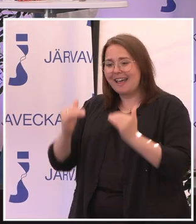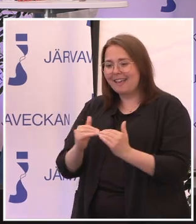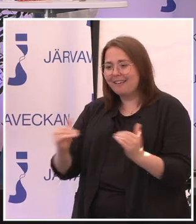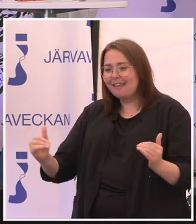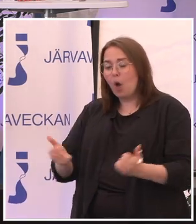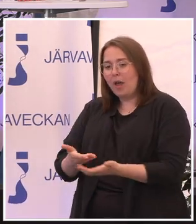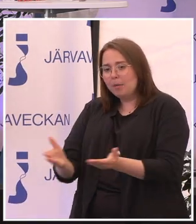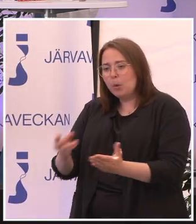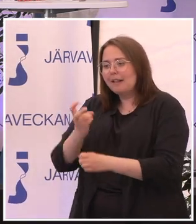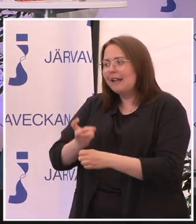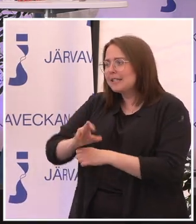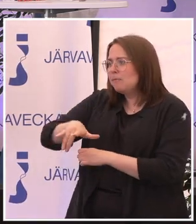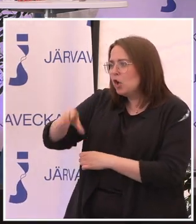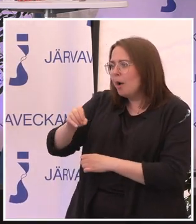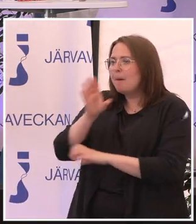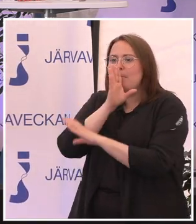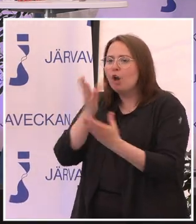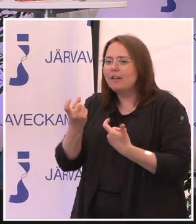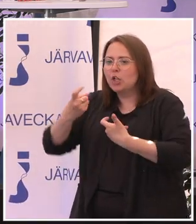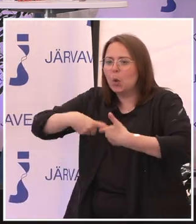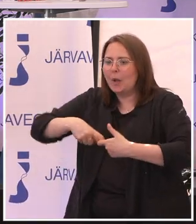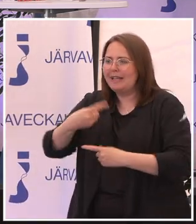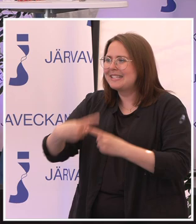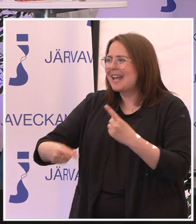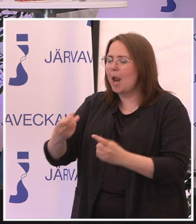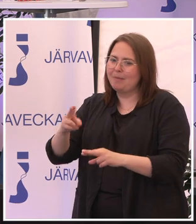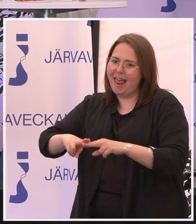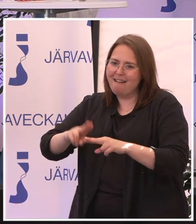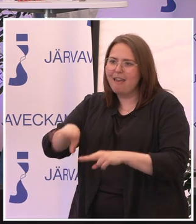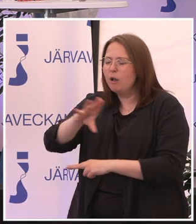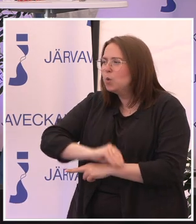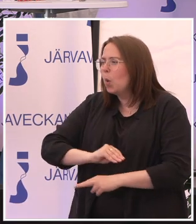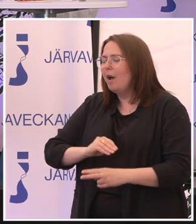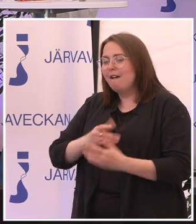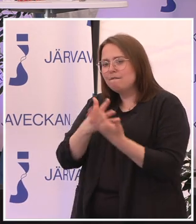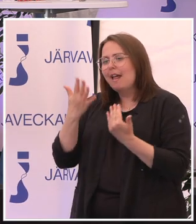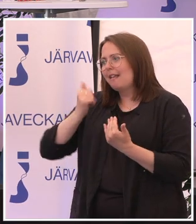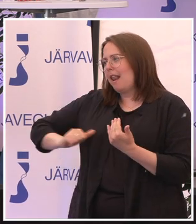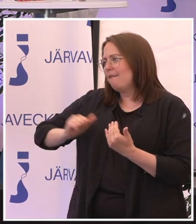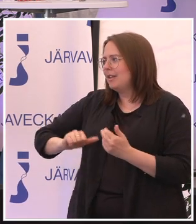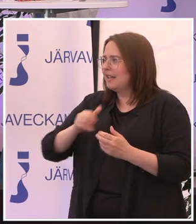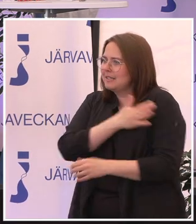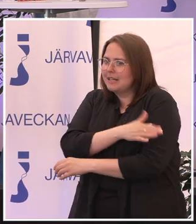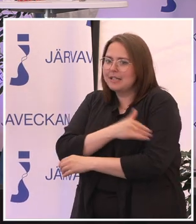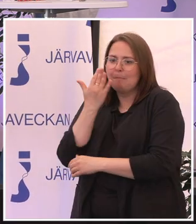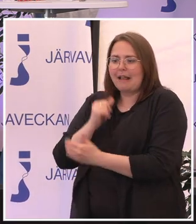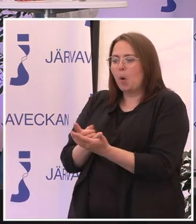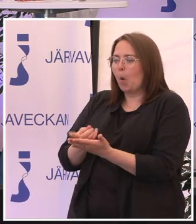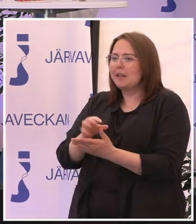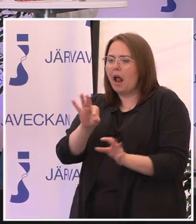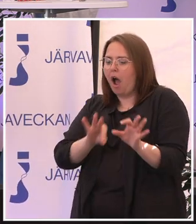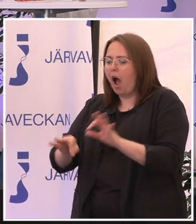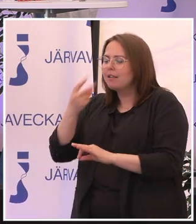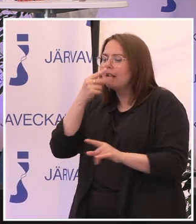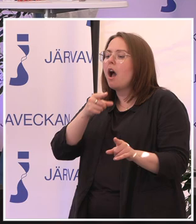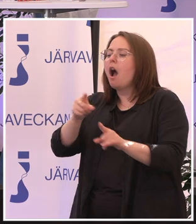genom att erbjuda testmiljöer där man inte behöver logga in i skarpt läge. Då kan fler använda en tjänst genom att man kan orientera sig runt. Ja men